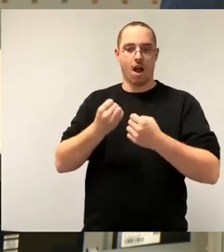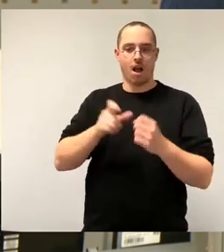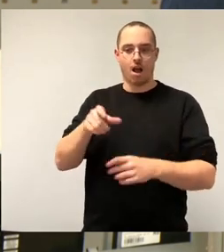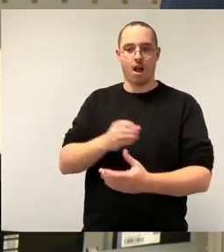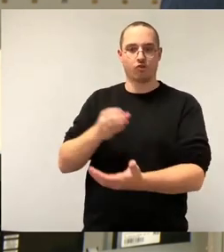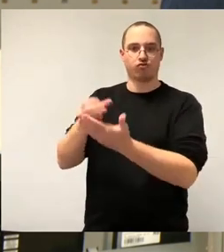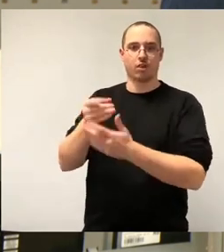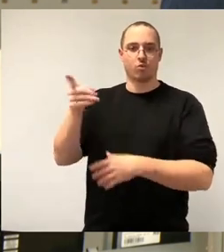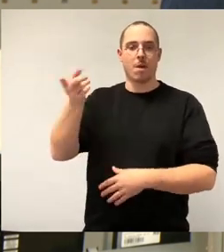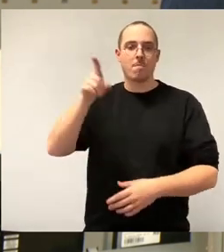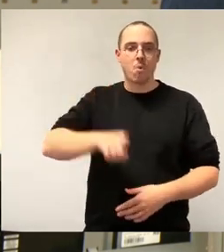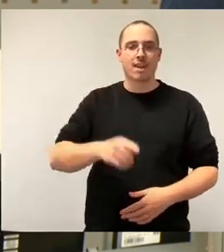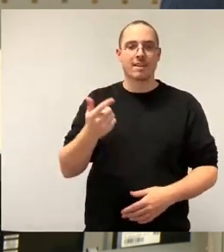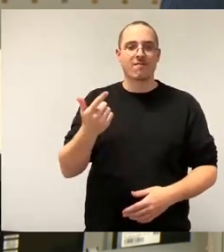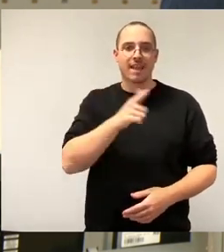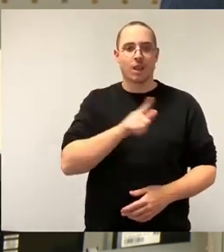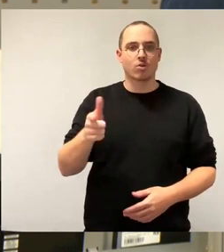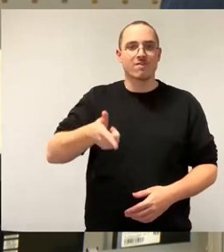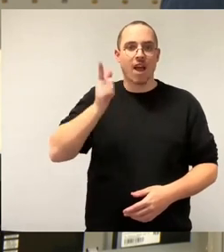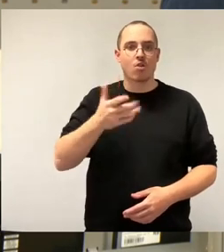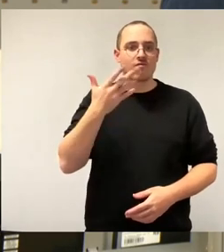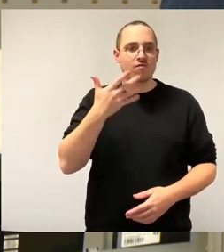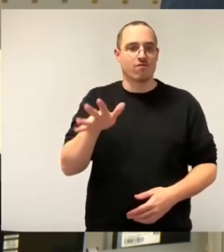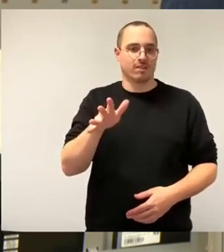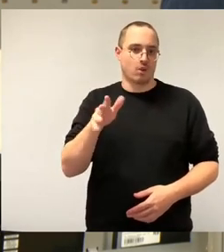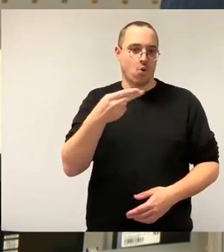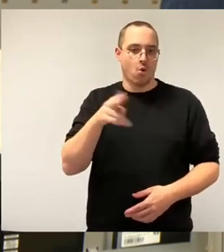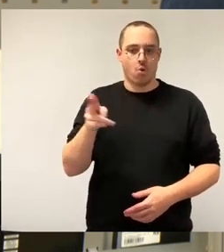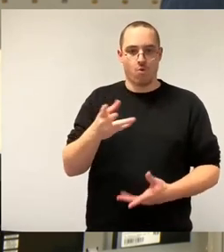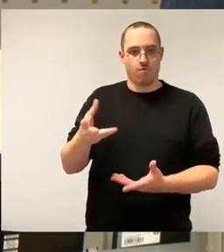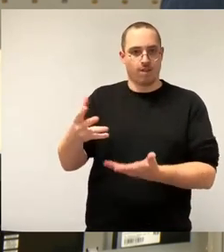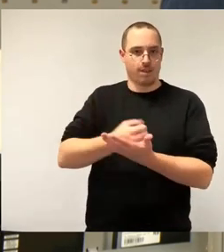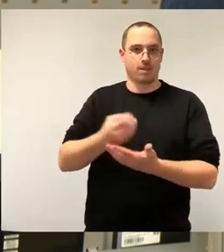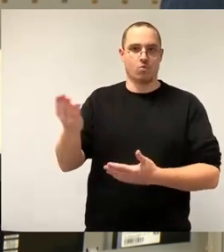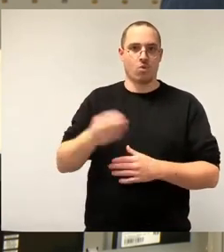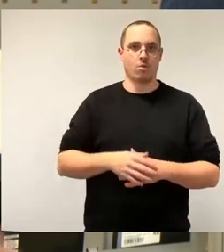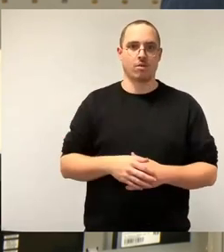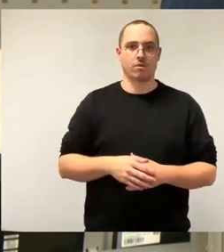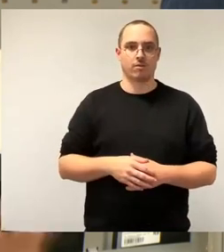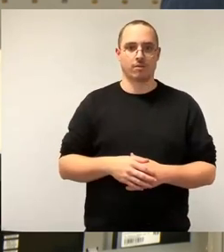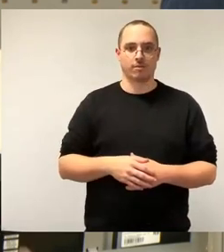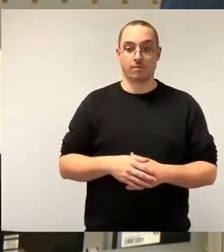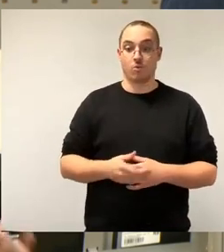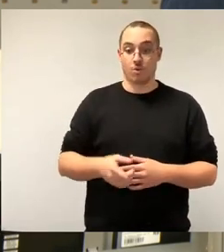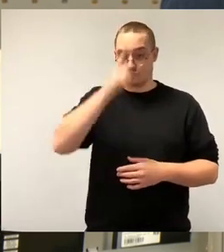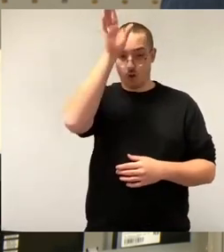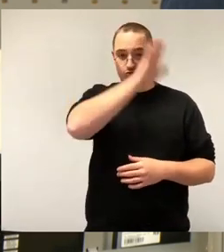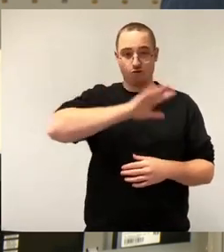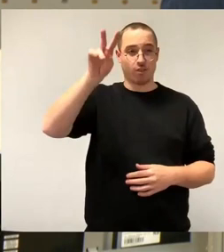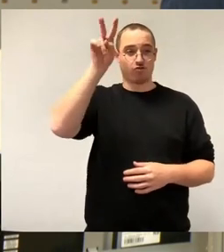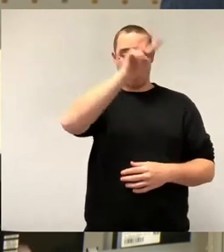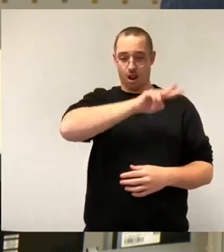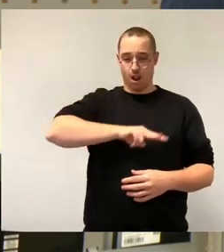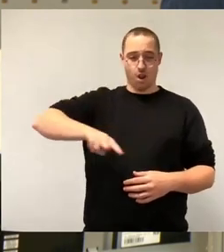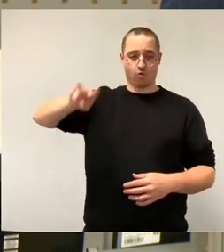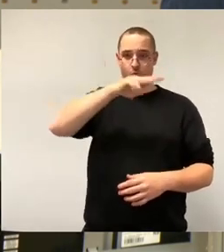verdient. Und das ist ein Gehalt, was deutschlandweit ganz, ganz am Ende der Skala, selbst im Nahverkehr war.